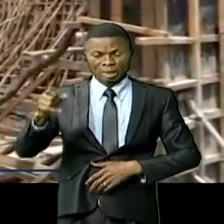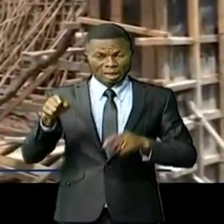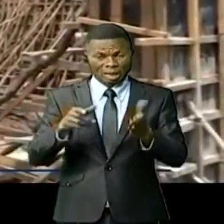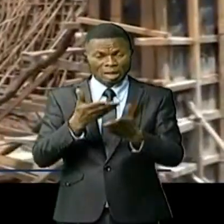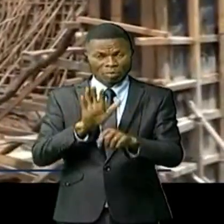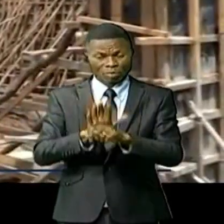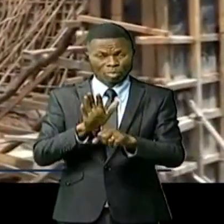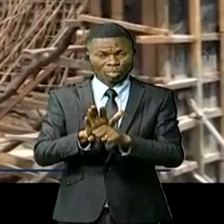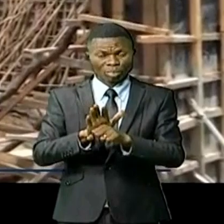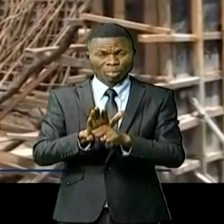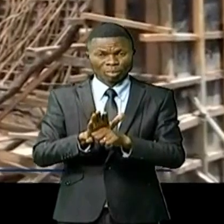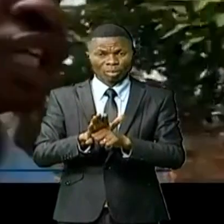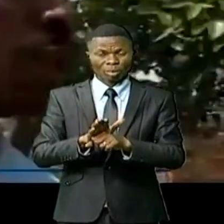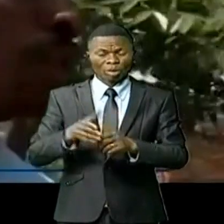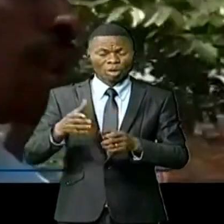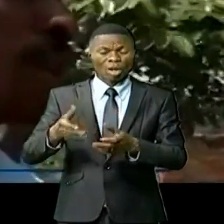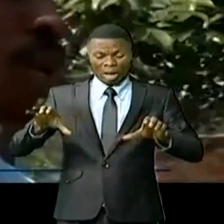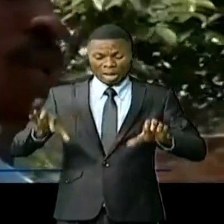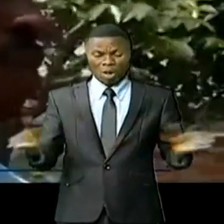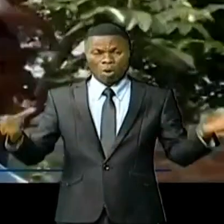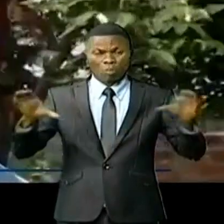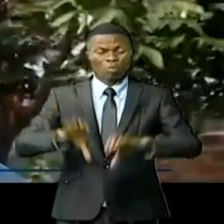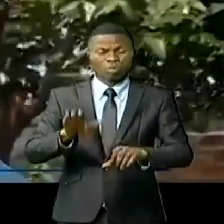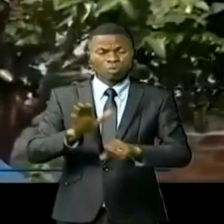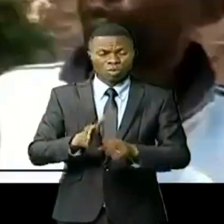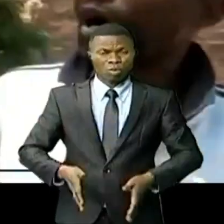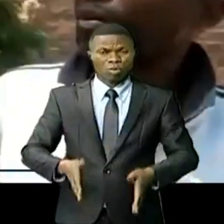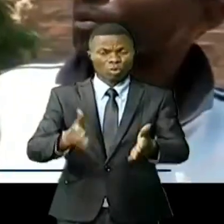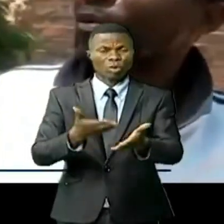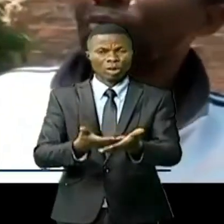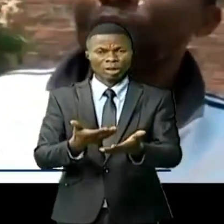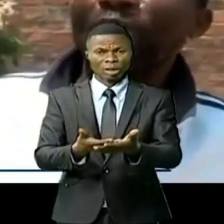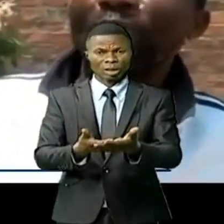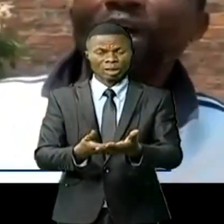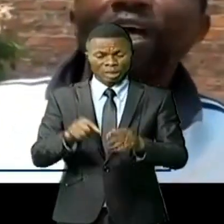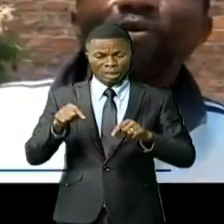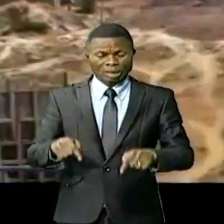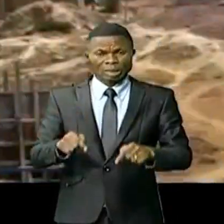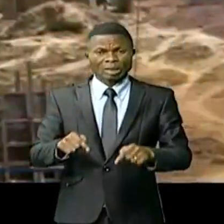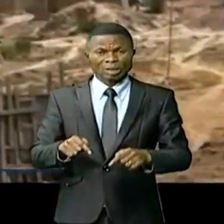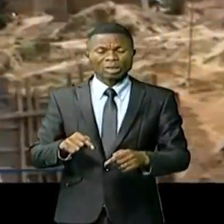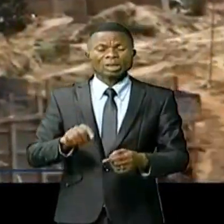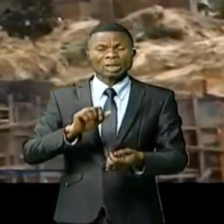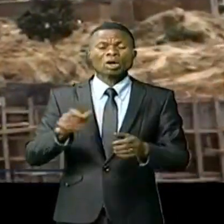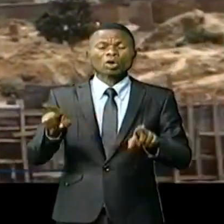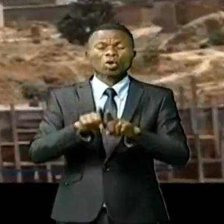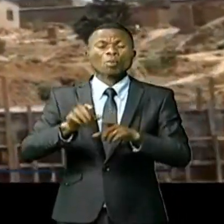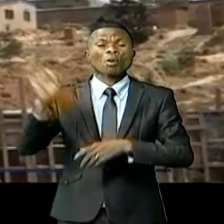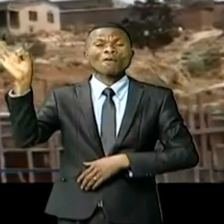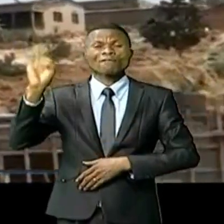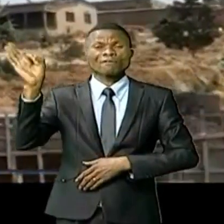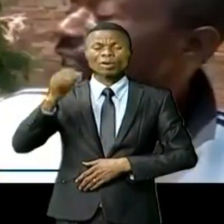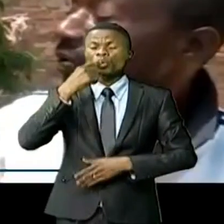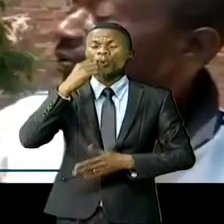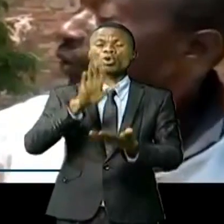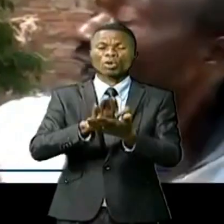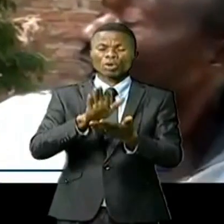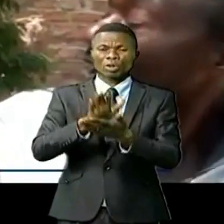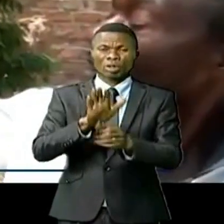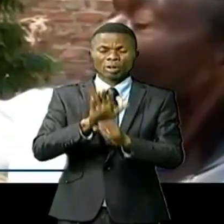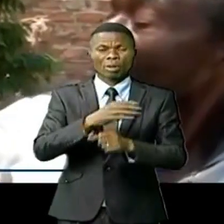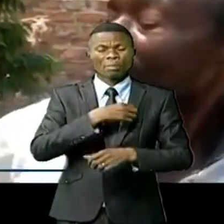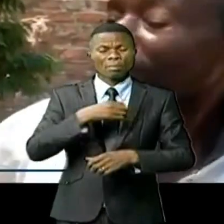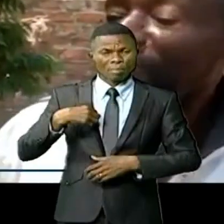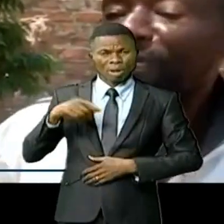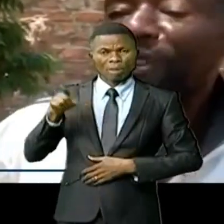une très grande tête d'érosion. Maintenant là ça va. Si chez nous c'était vraiment une brousse, voilà pourquoi nous félicitons vraiment Maman Fifi